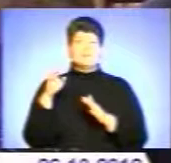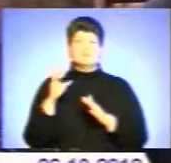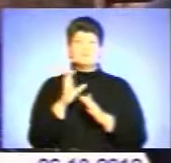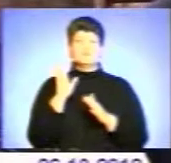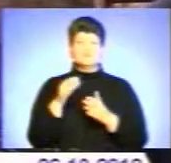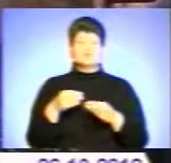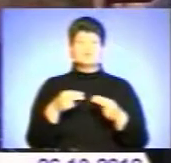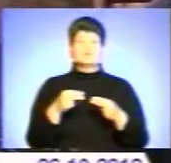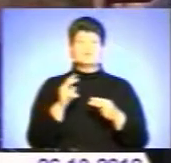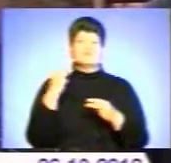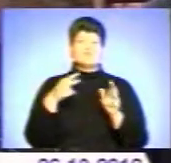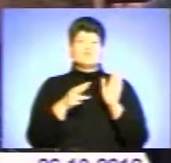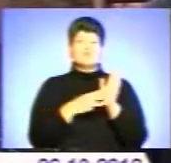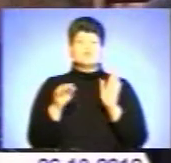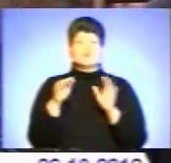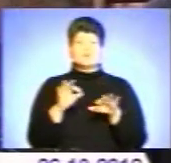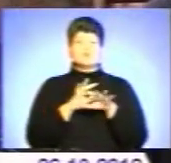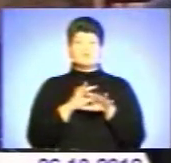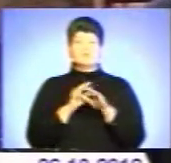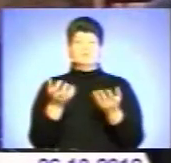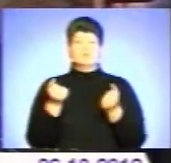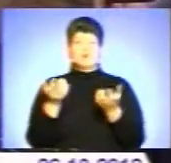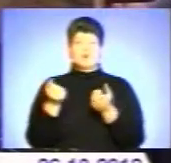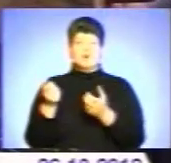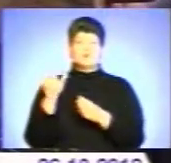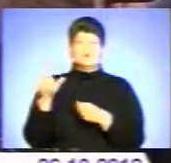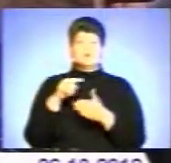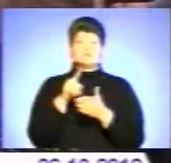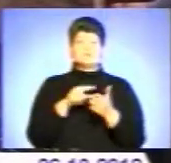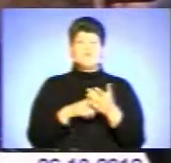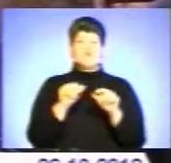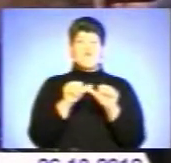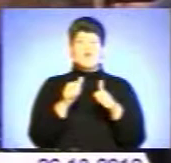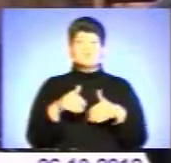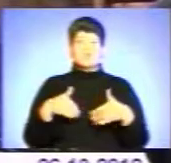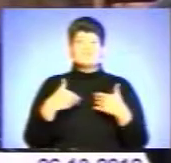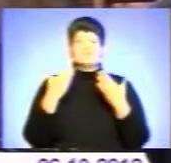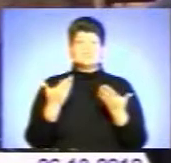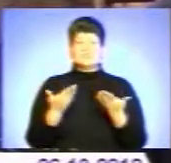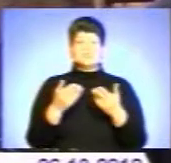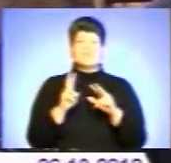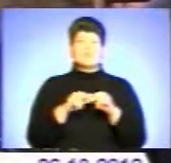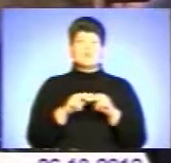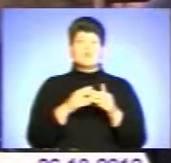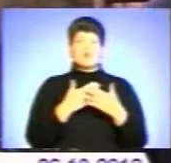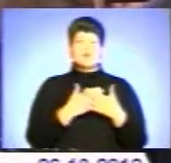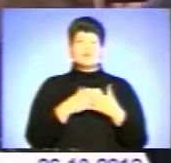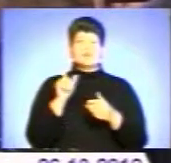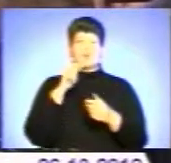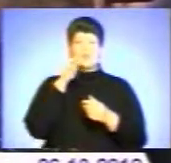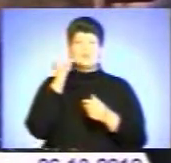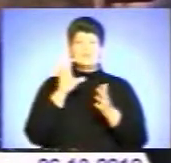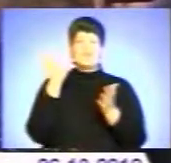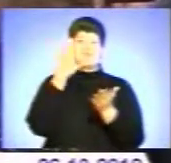будуть здійснювати прийом громадян з питань оформлення та видачі паспортів громадянина України, а також